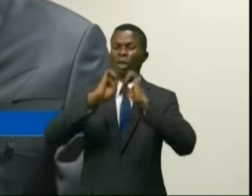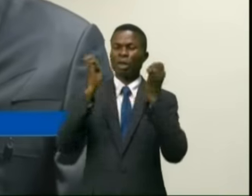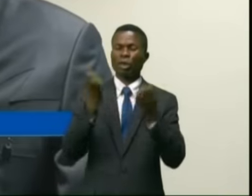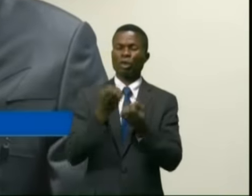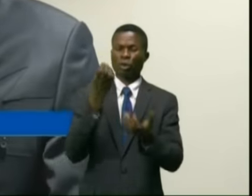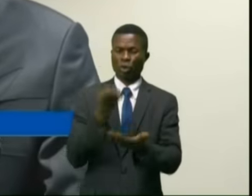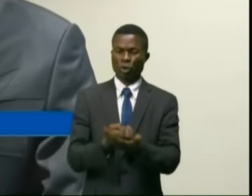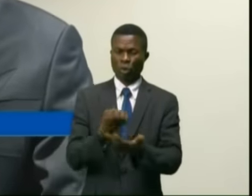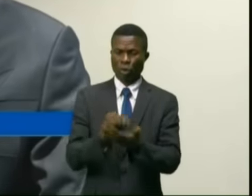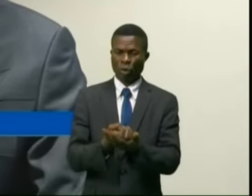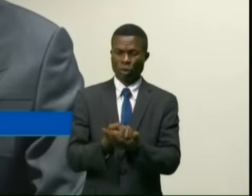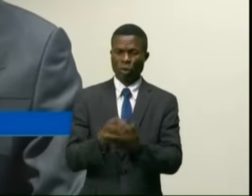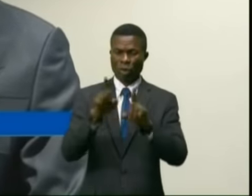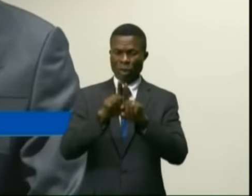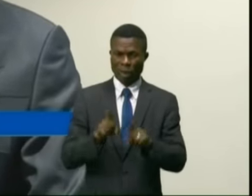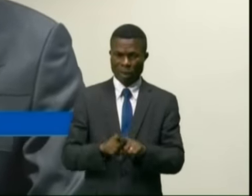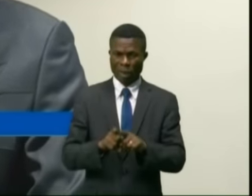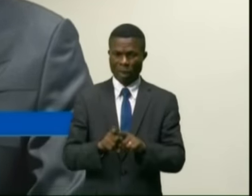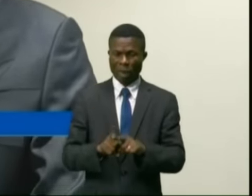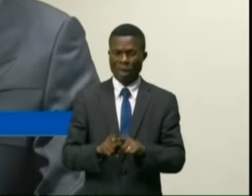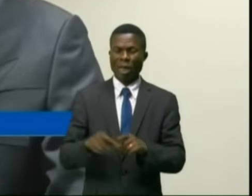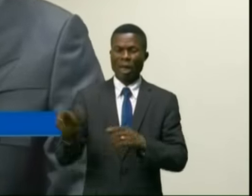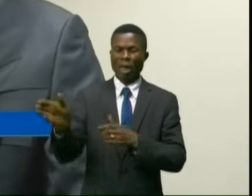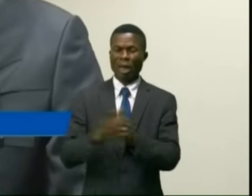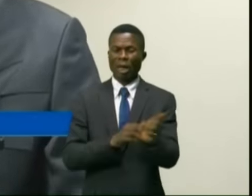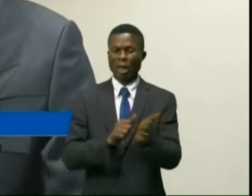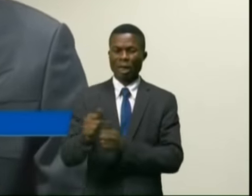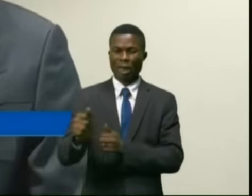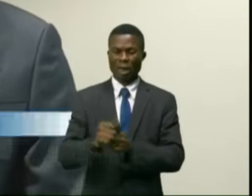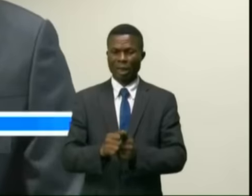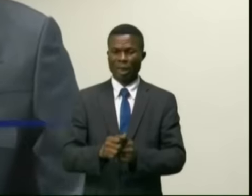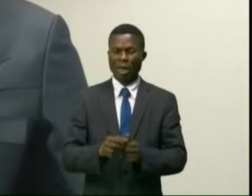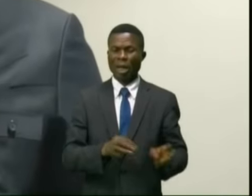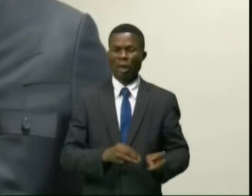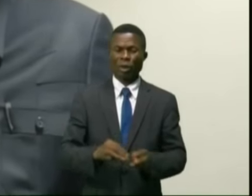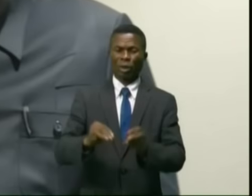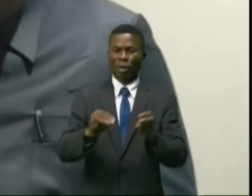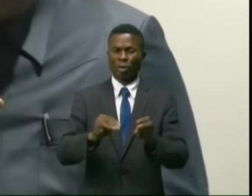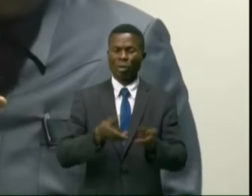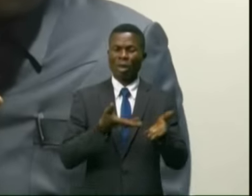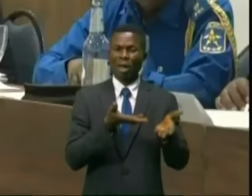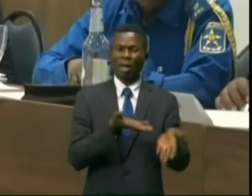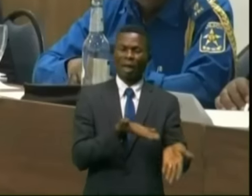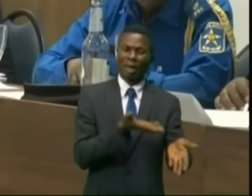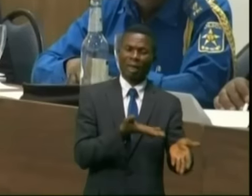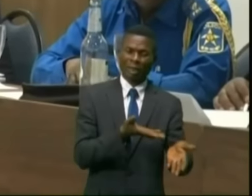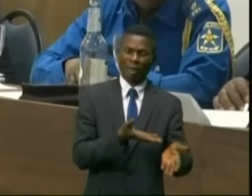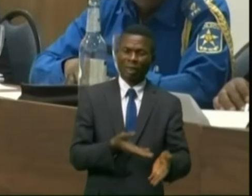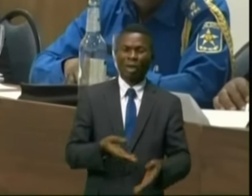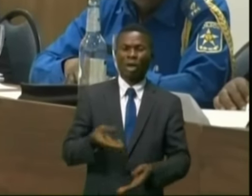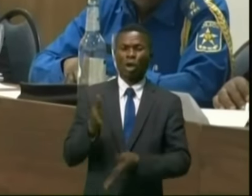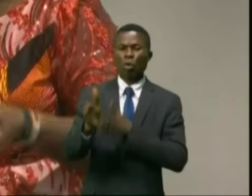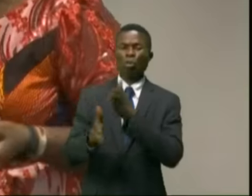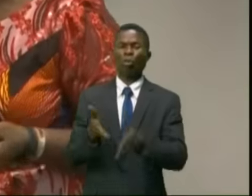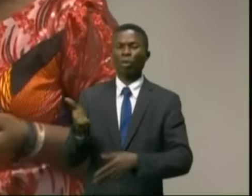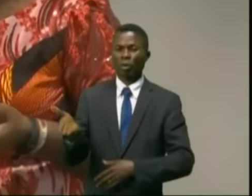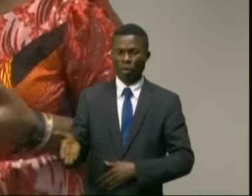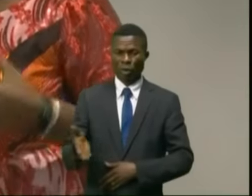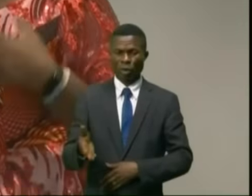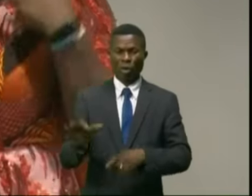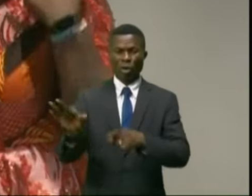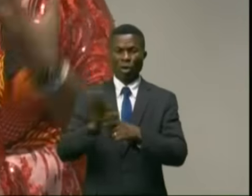et à la délégation de facteurs qui facilitent ces abus. Cet atelier des